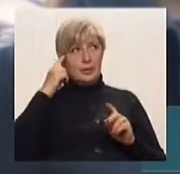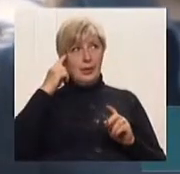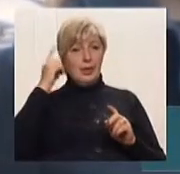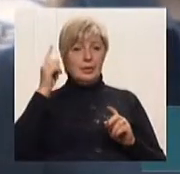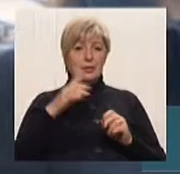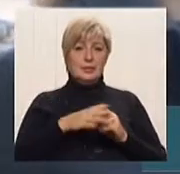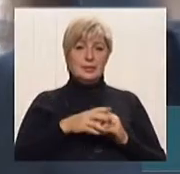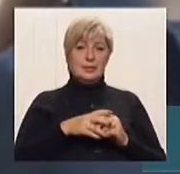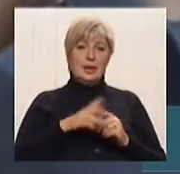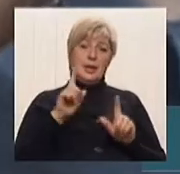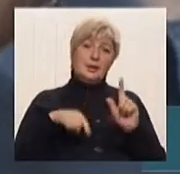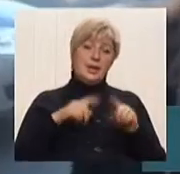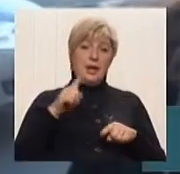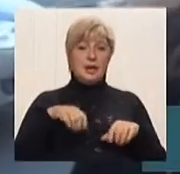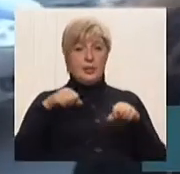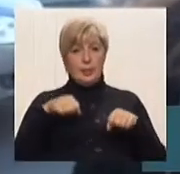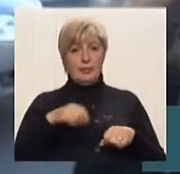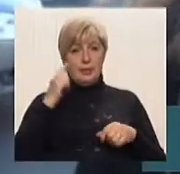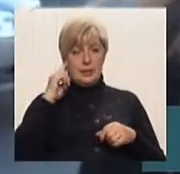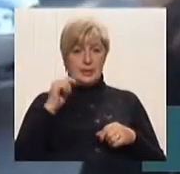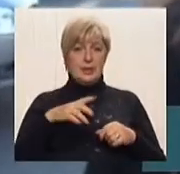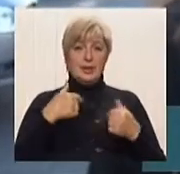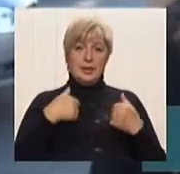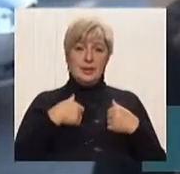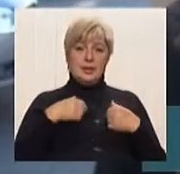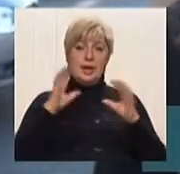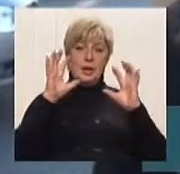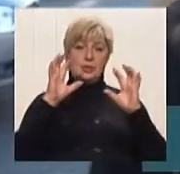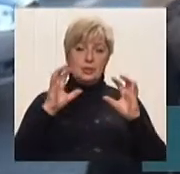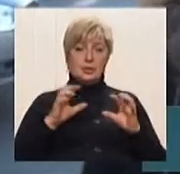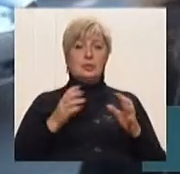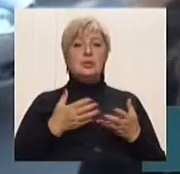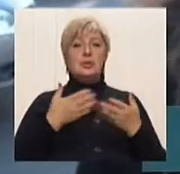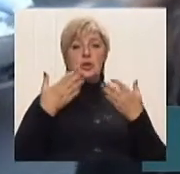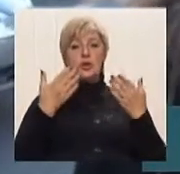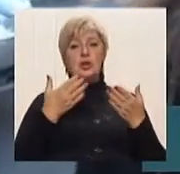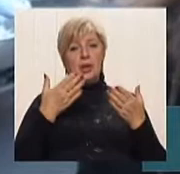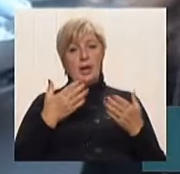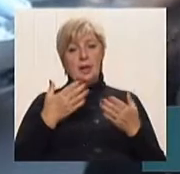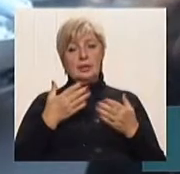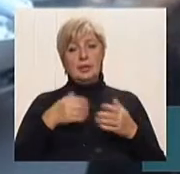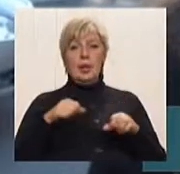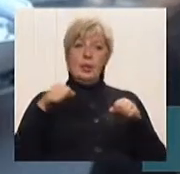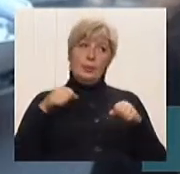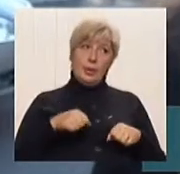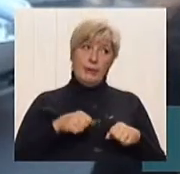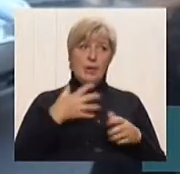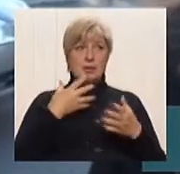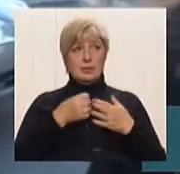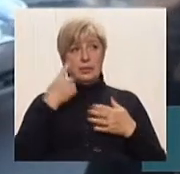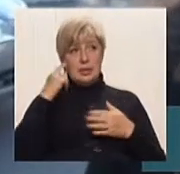знаємо, але не всі. А ви? Також. Я Конституцію читала, ну, так вважаю, що права свої знаю.